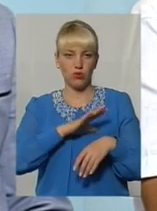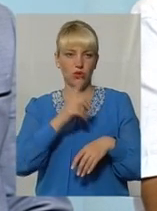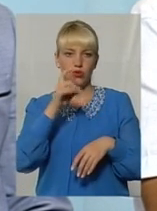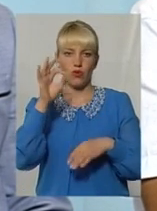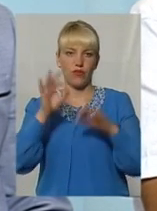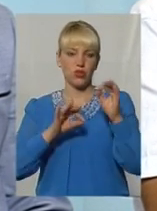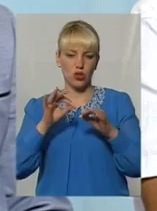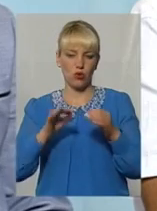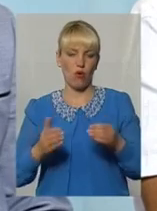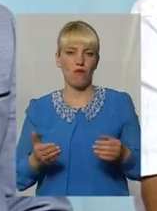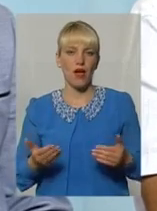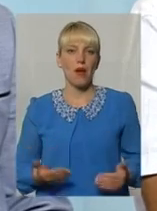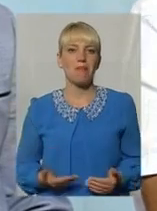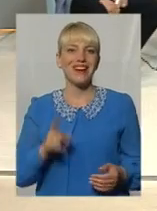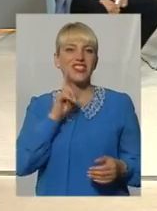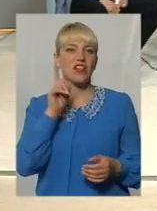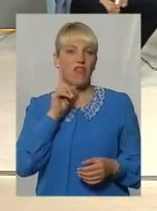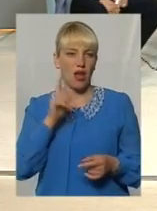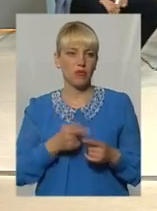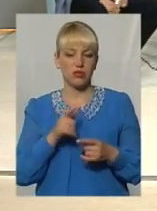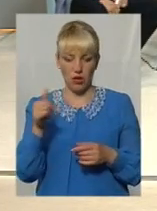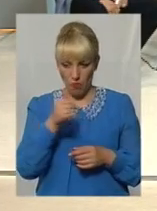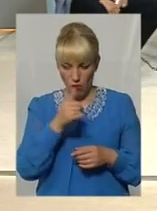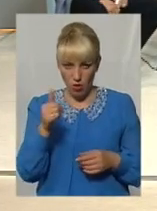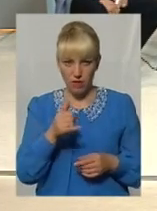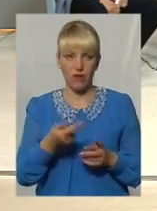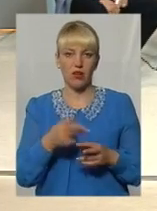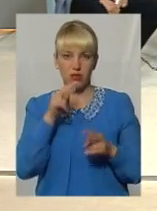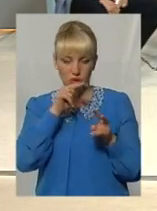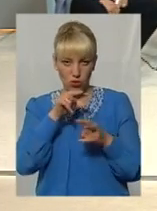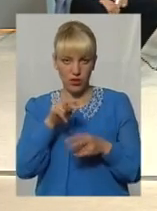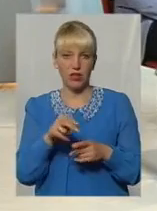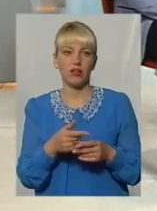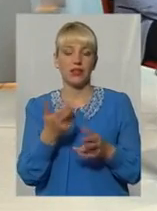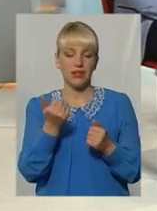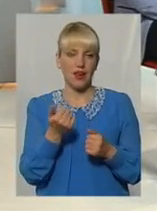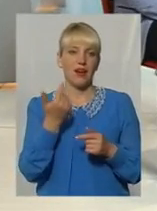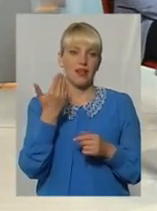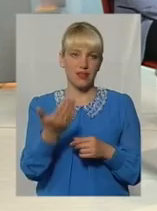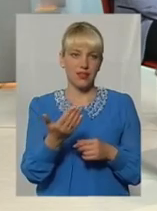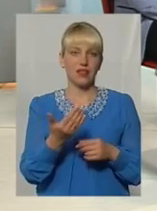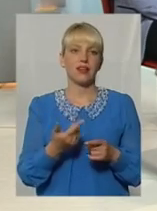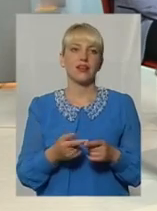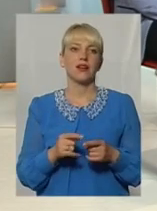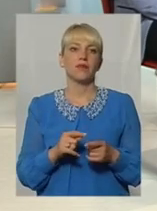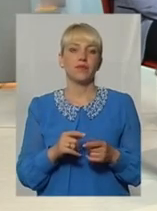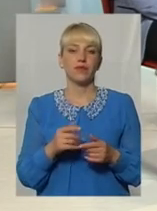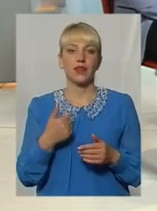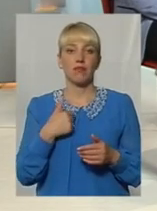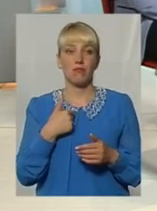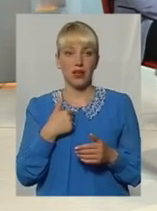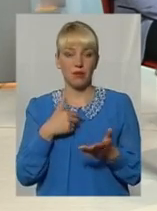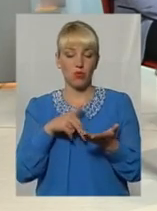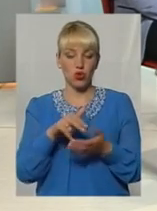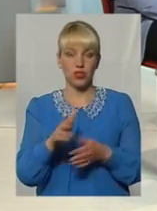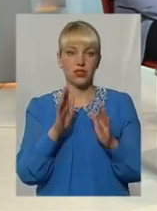приживаємось в квіті. Їх поливають. Ви називаєте, ми прийшли, ми оця от зйомка, а